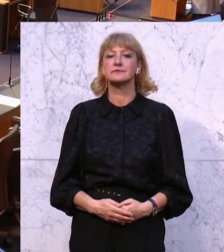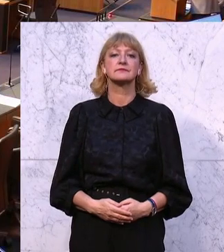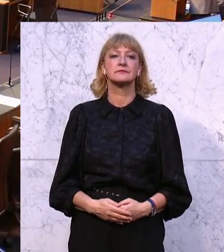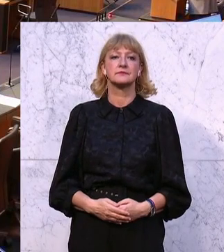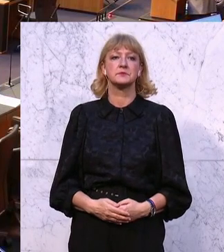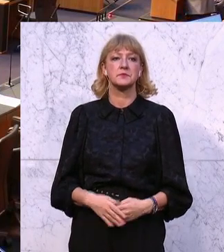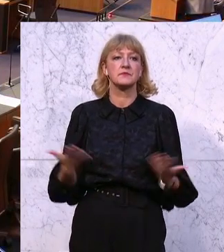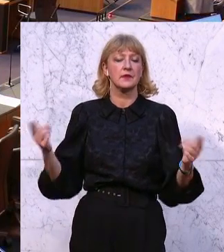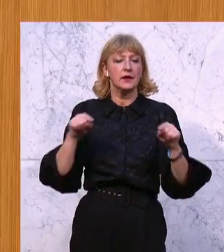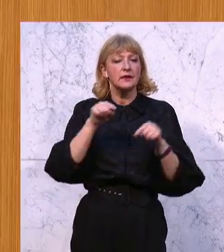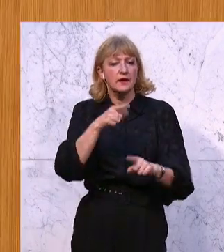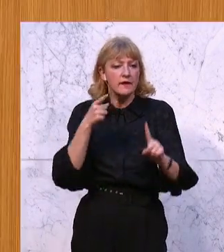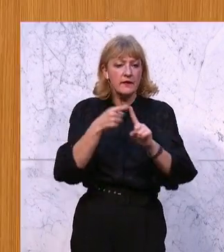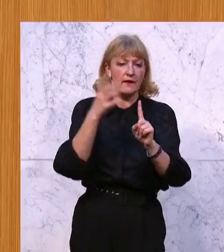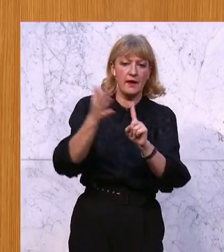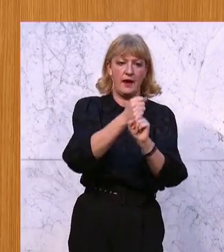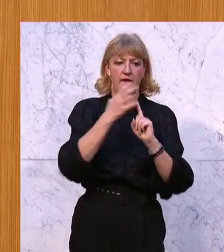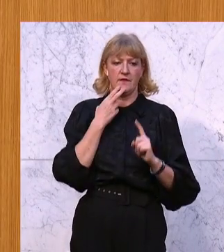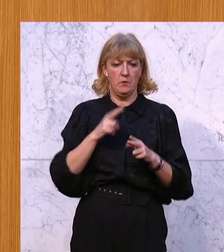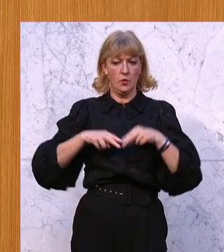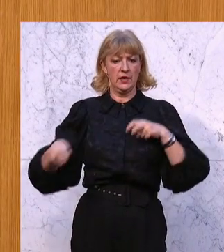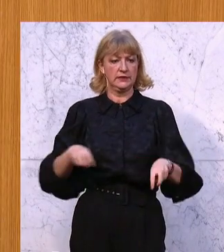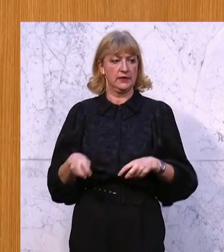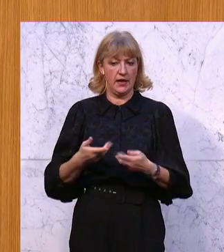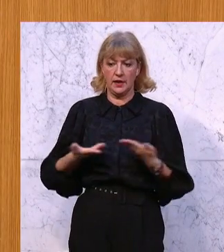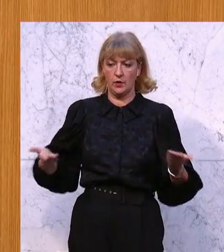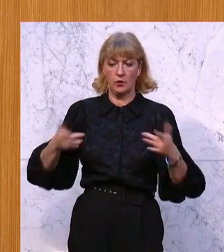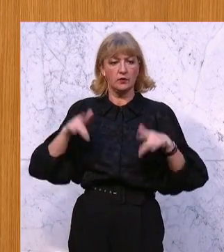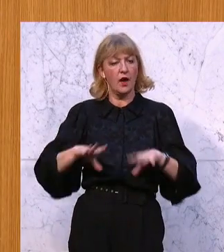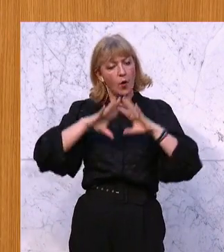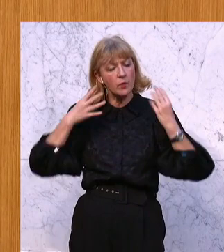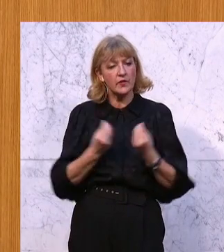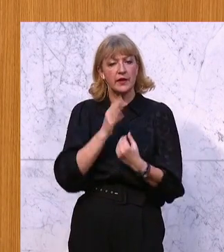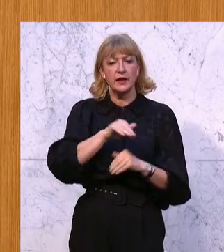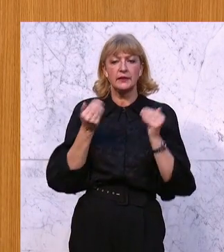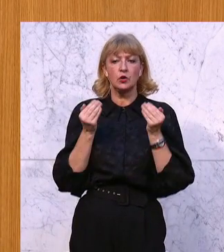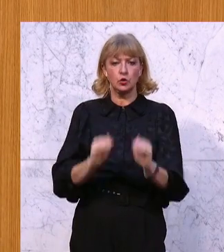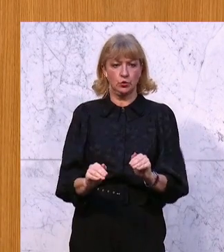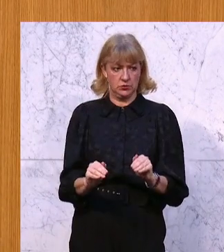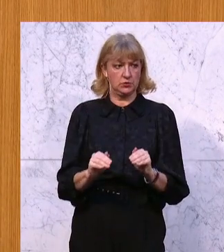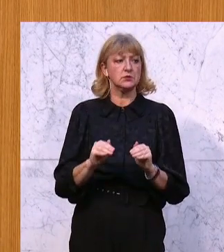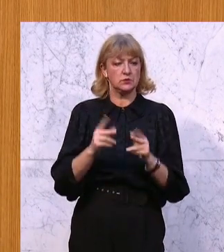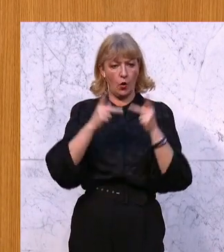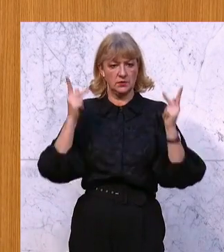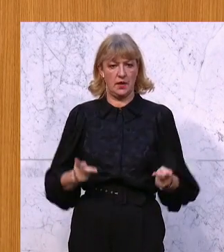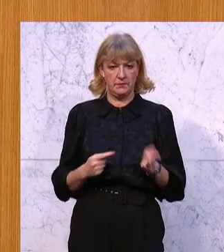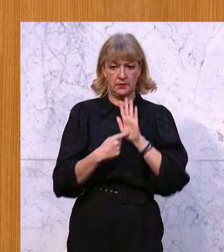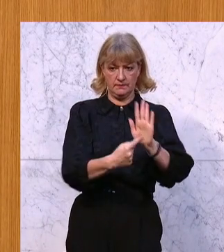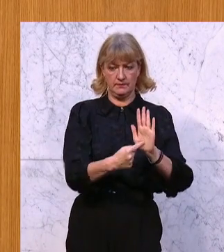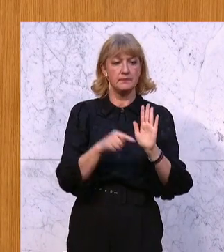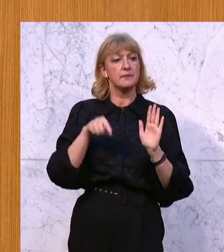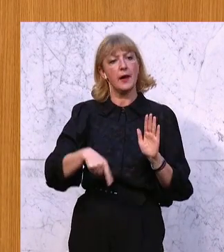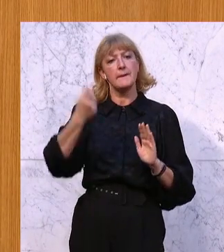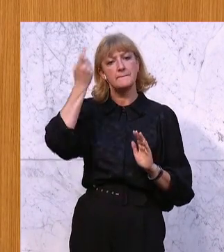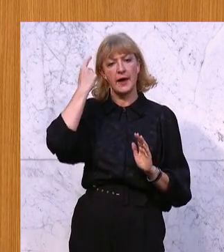Und um das zu erreichen, haben wir als Bundesregierung ein umfassendes Kinderschutzkonzept vorgelegt. Dabei geht es